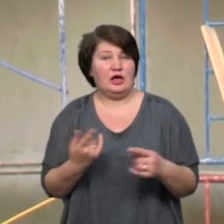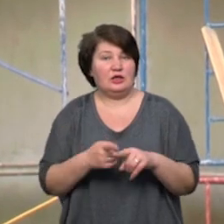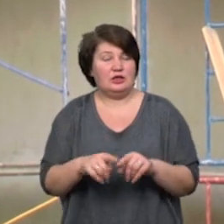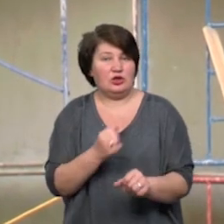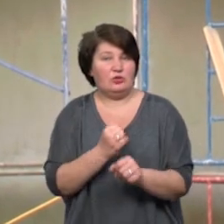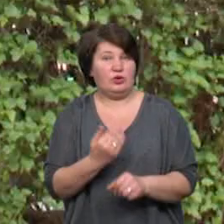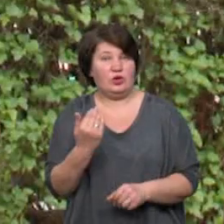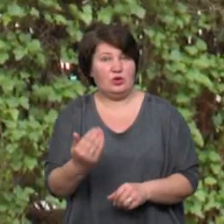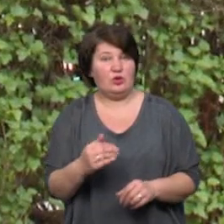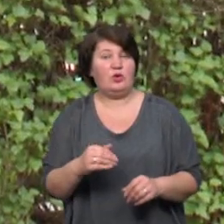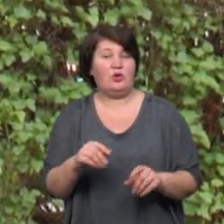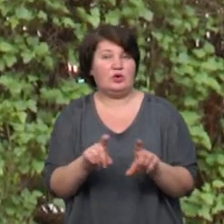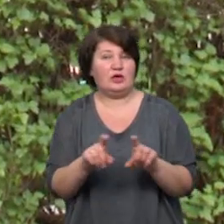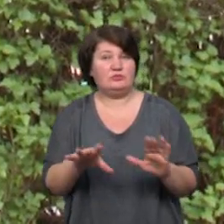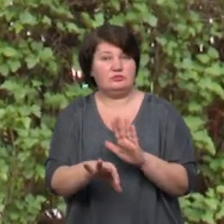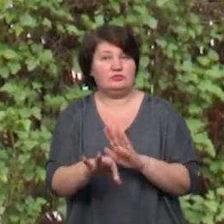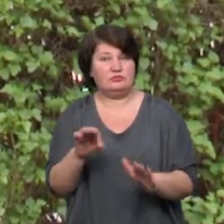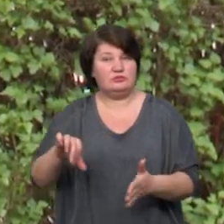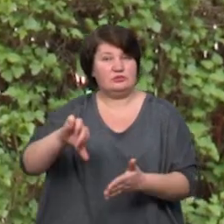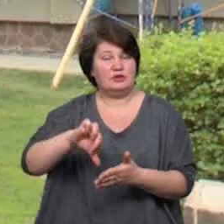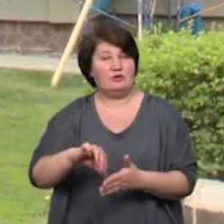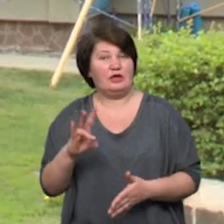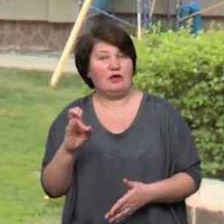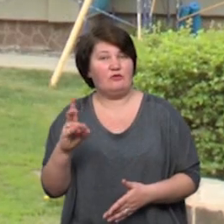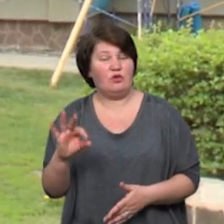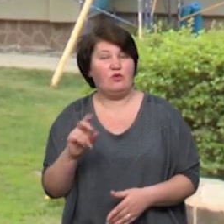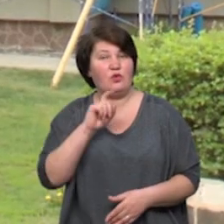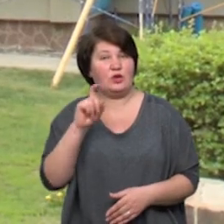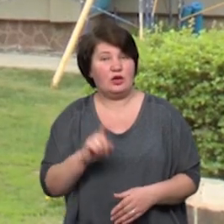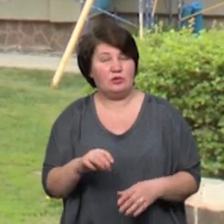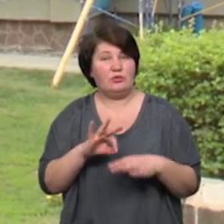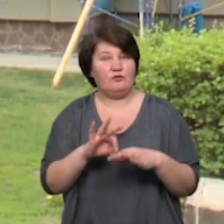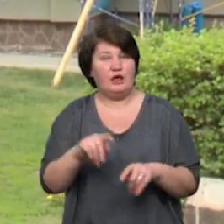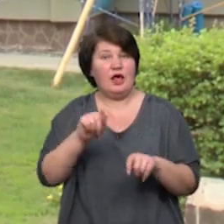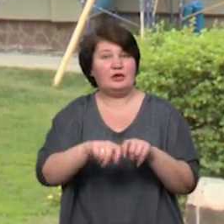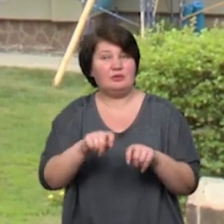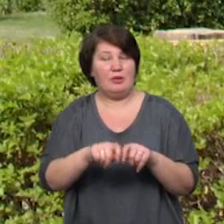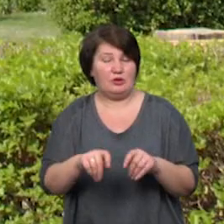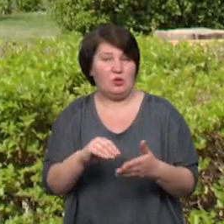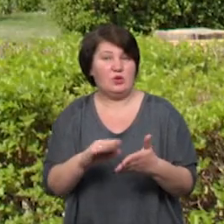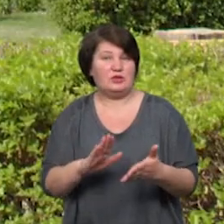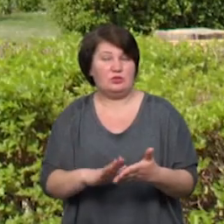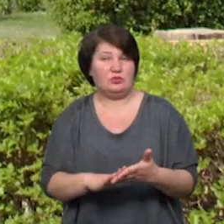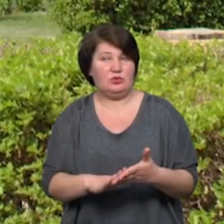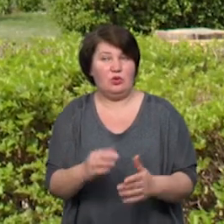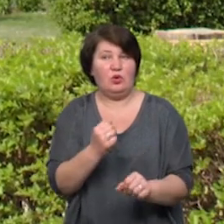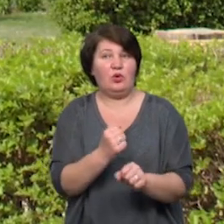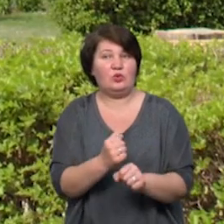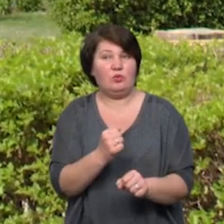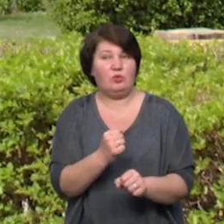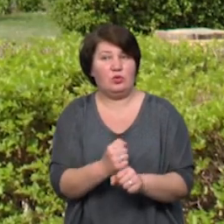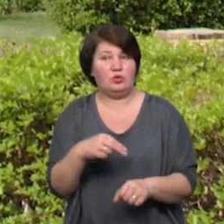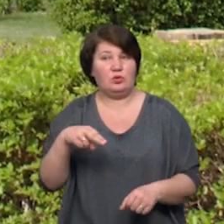заклад обрали спеціалісти представництва «НЕФКО» в Україні, попередньо провівши експертну оцінку. Роботи по